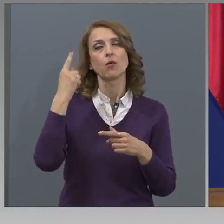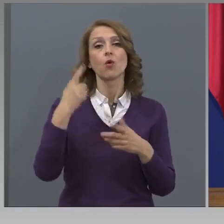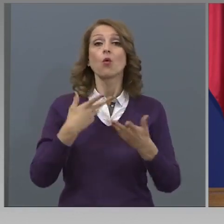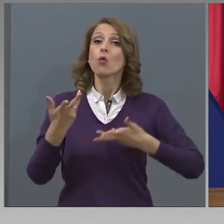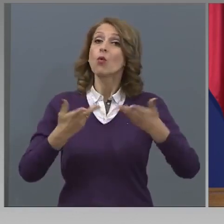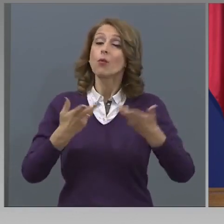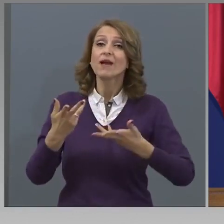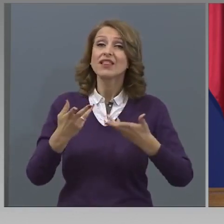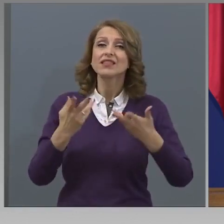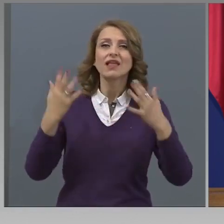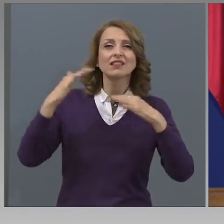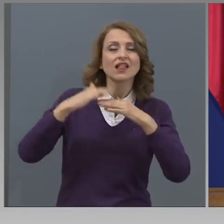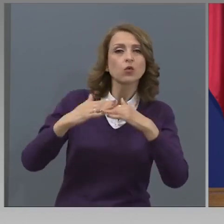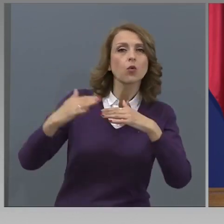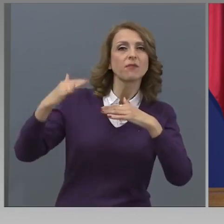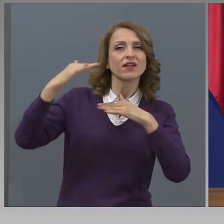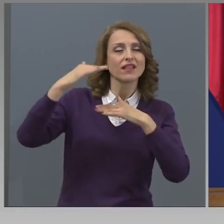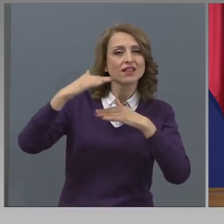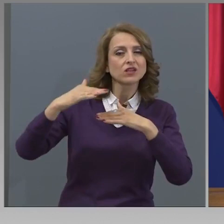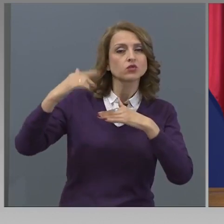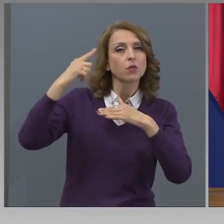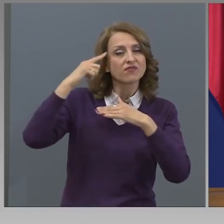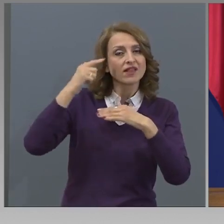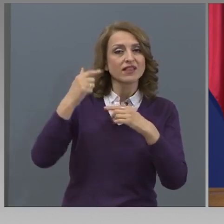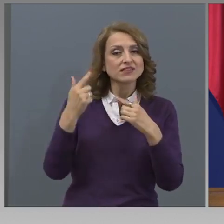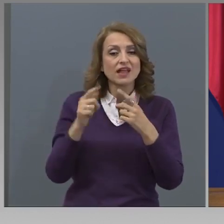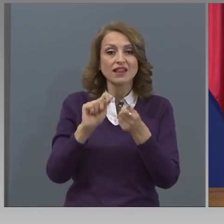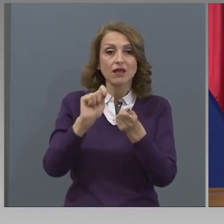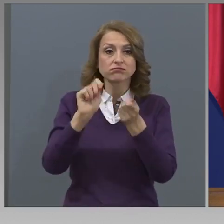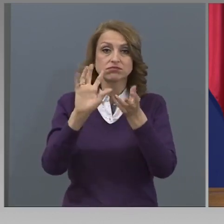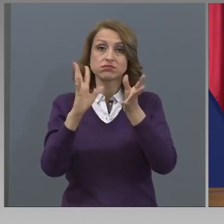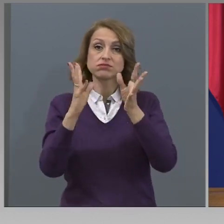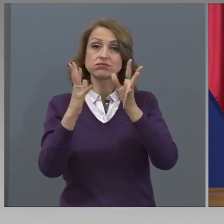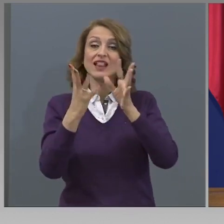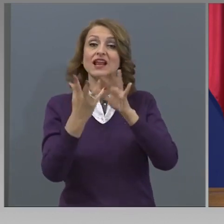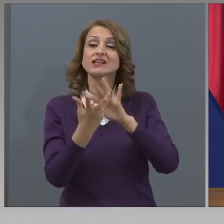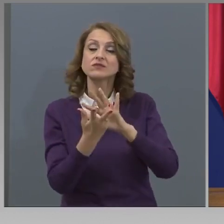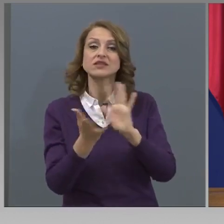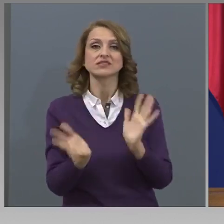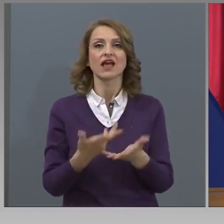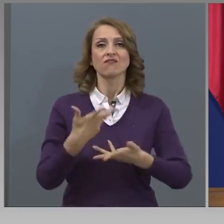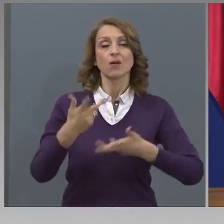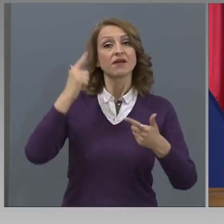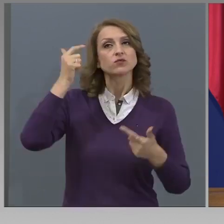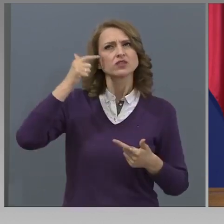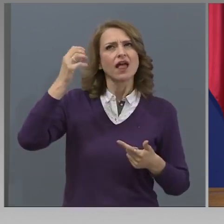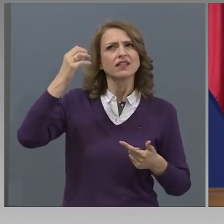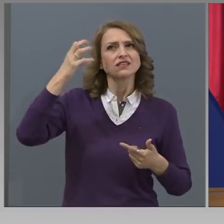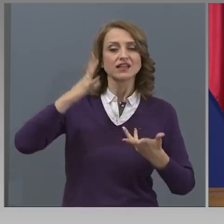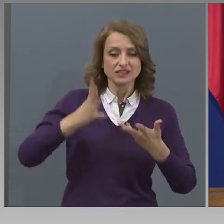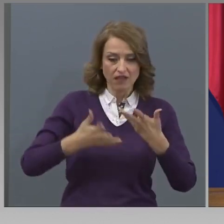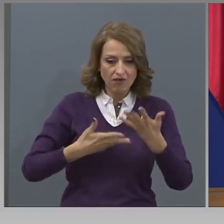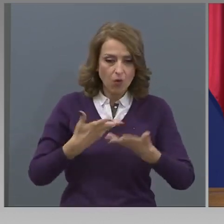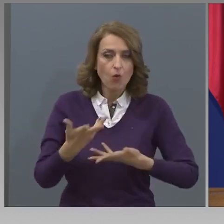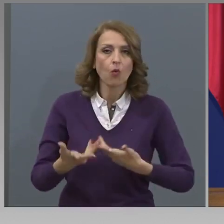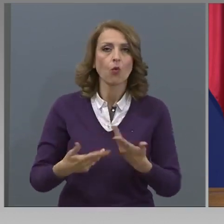уменията се случват с натрупане на знания, но и с трансформирането на тези знания в умения. А това става благодарение на